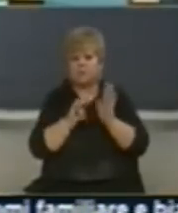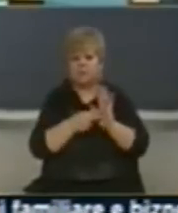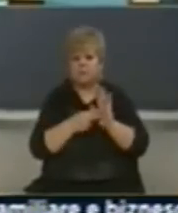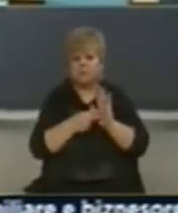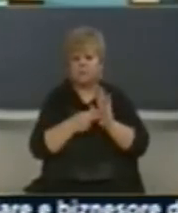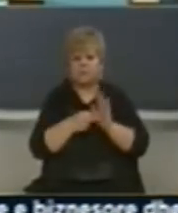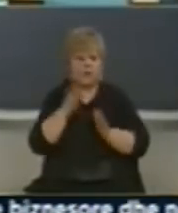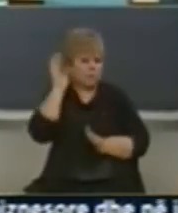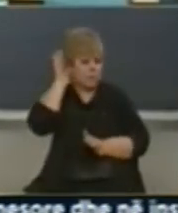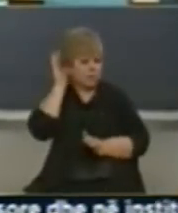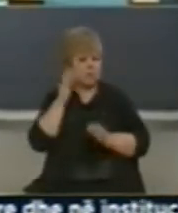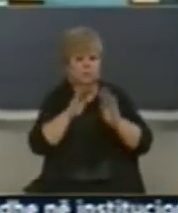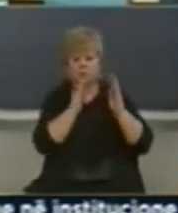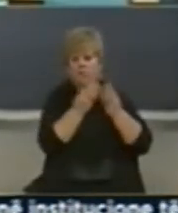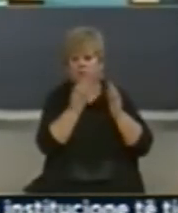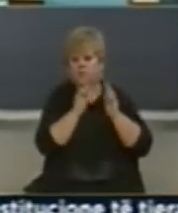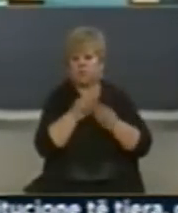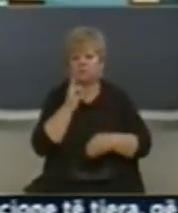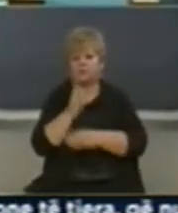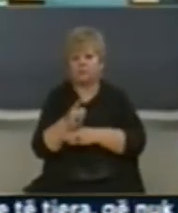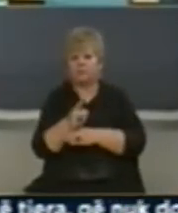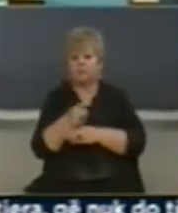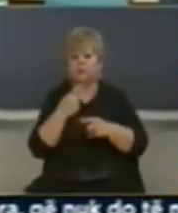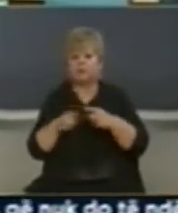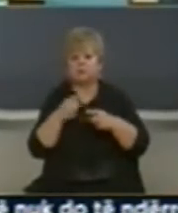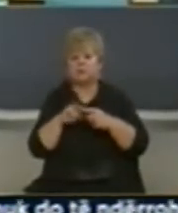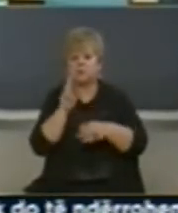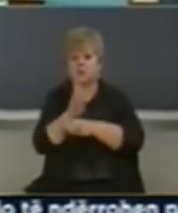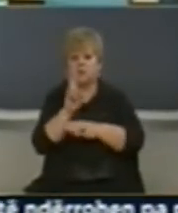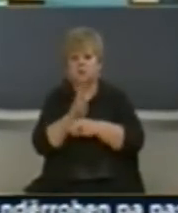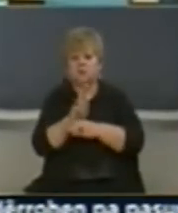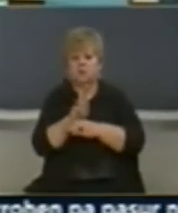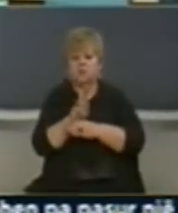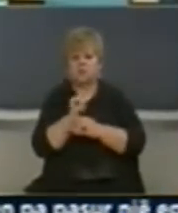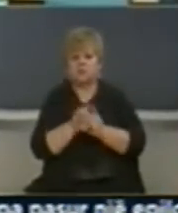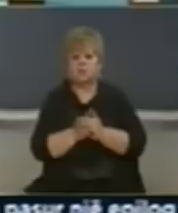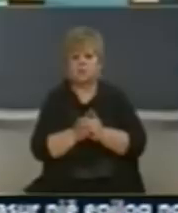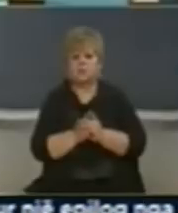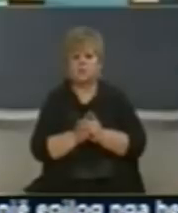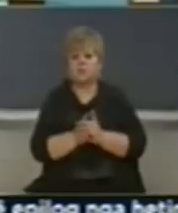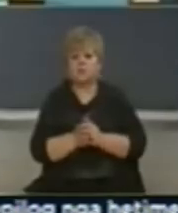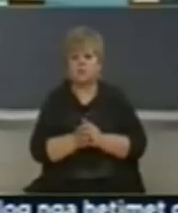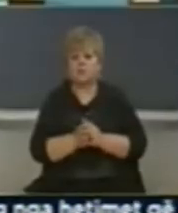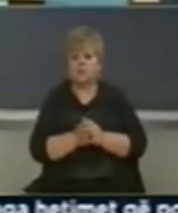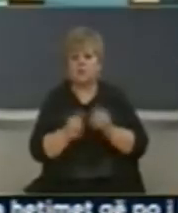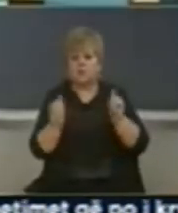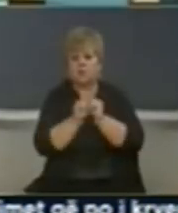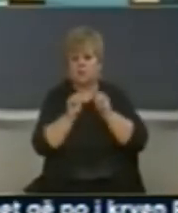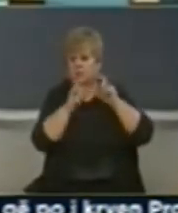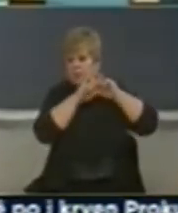Ministria apo Departamenti dhe së shtetë domës dëshme që qështje të trajtojnë dhe të adresojnë në nivel bashkunimin ndër institucional.